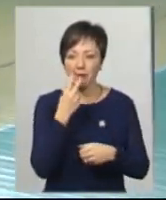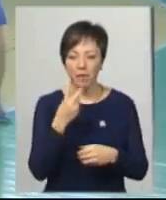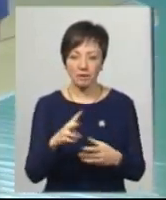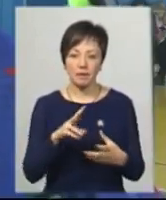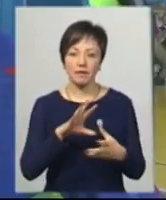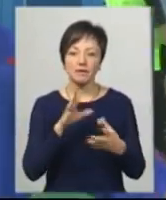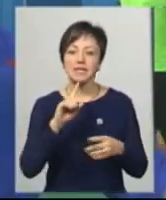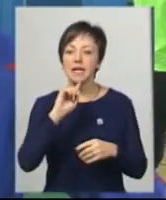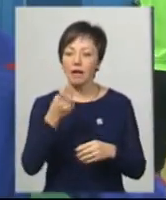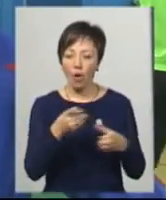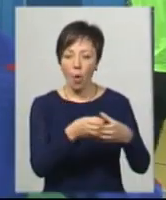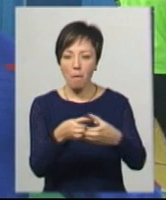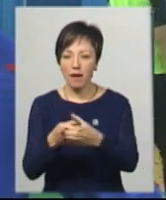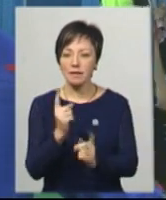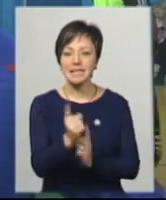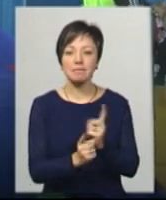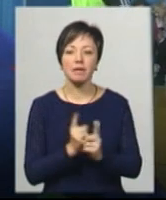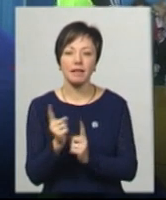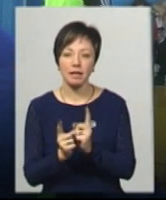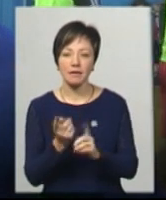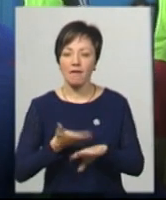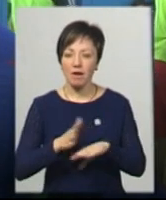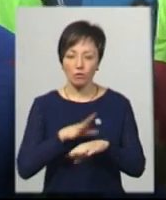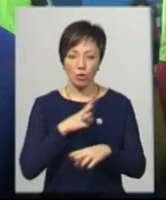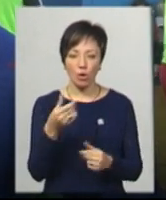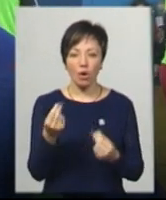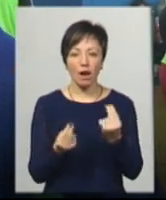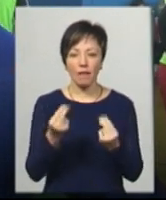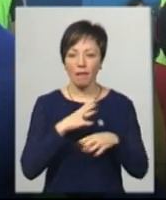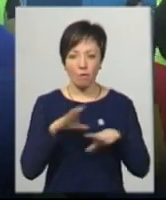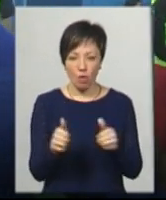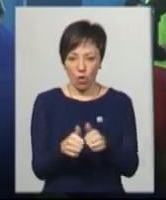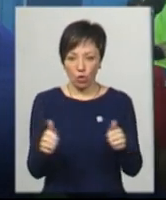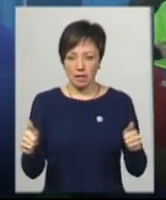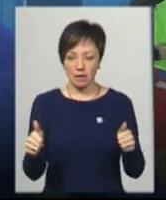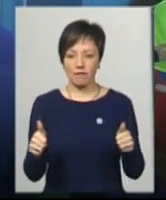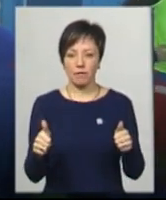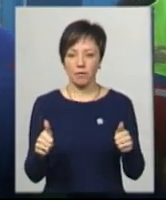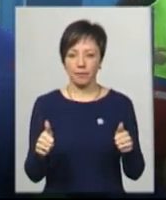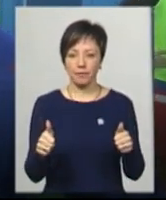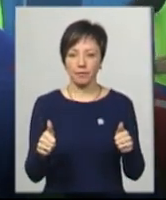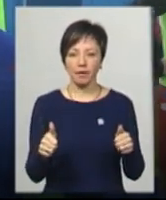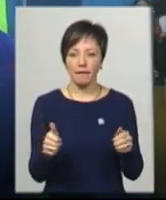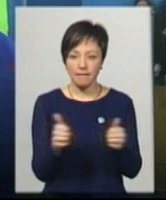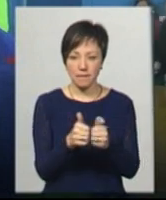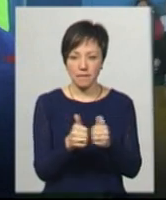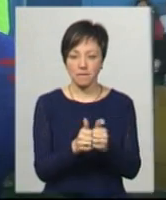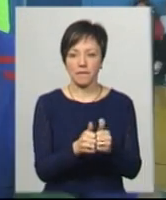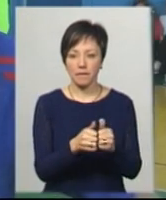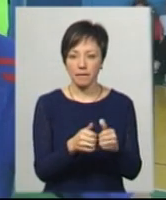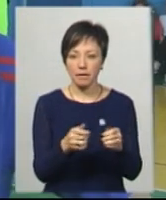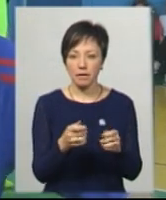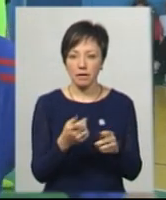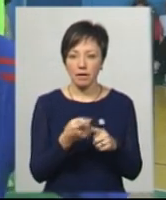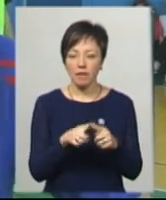команди змінилися. Дуже було важко. Іграли, не було розриву навіть два гола. Ішли один в один, постійно.